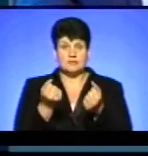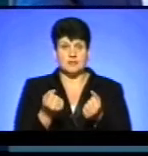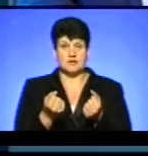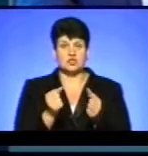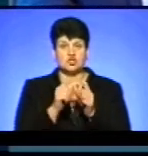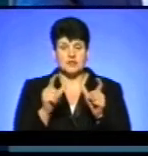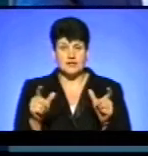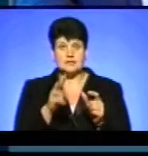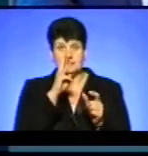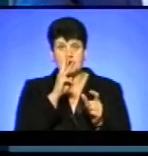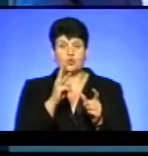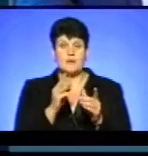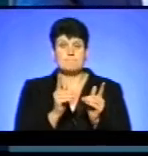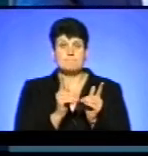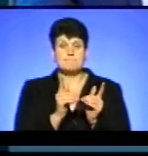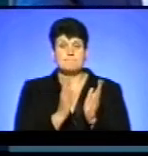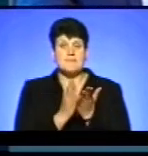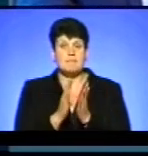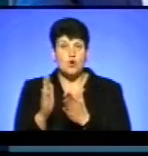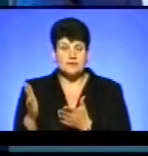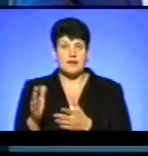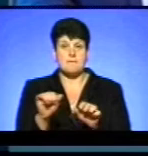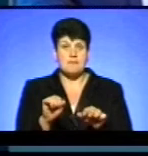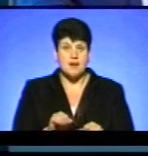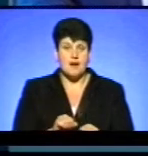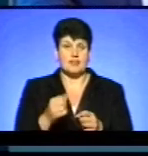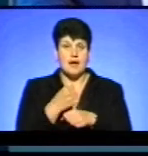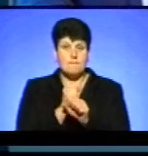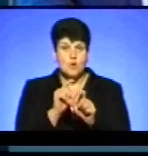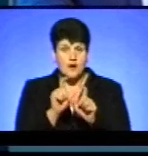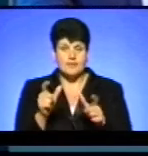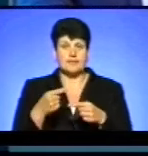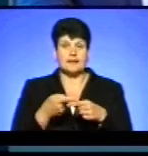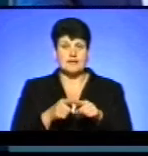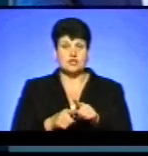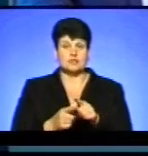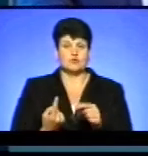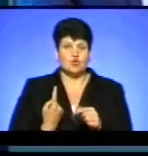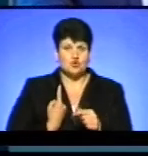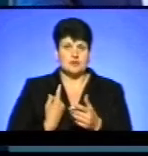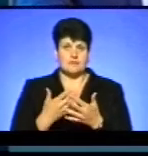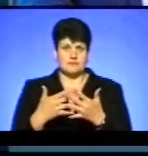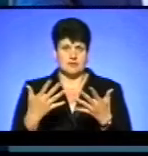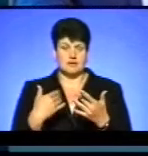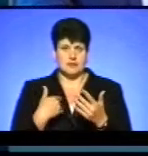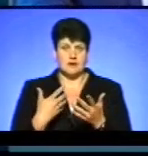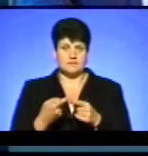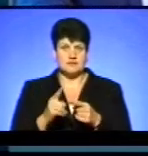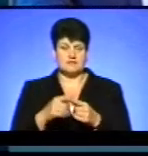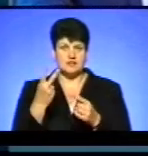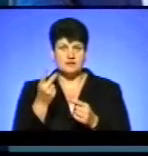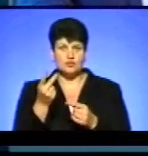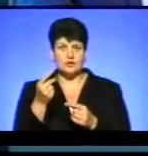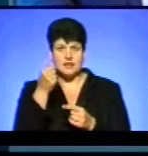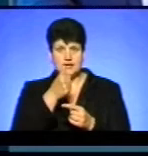бібліотекарям, лаборантам, прибиральникам, технічним осторожам, опалючим. Це нам обходиться з міського бюджету вже другий рік